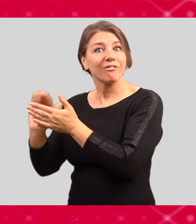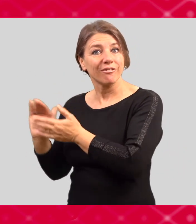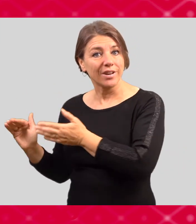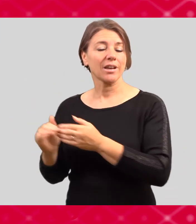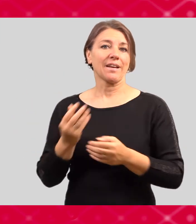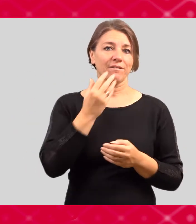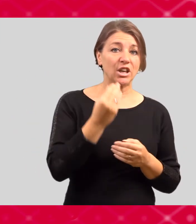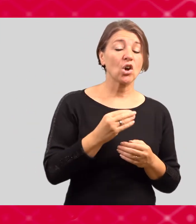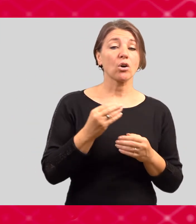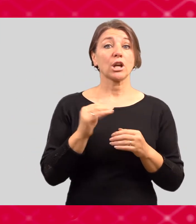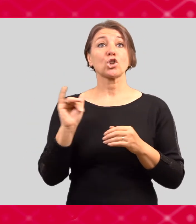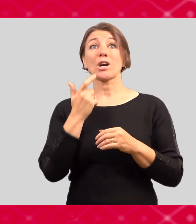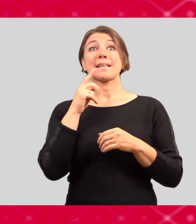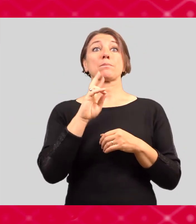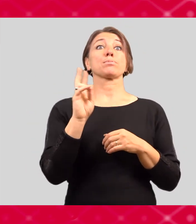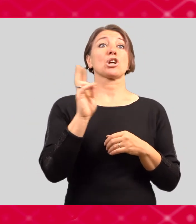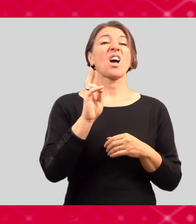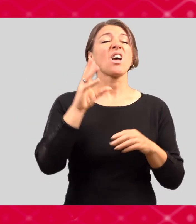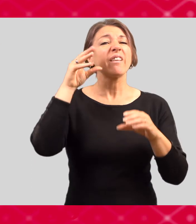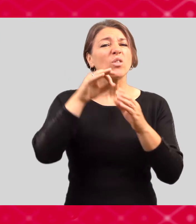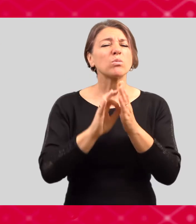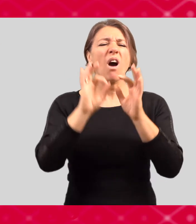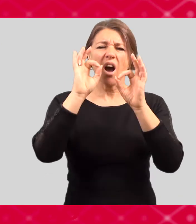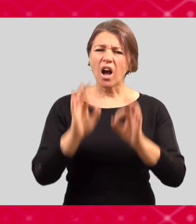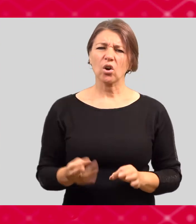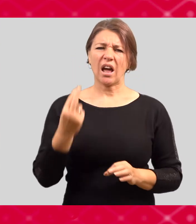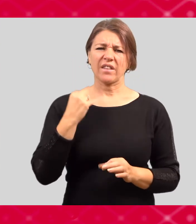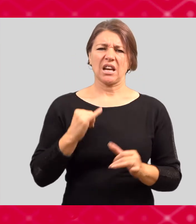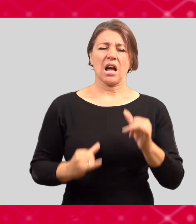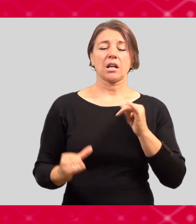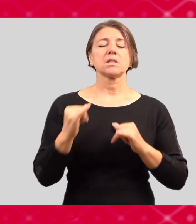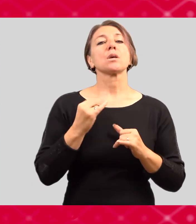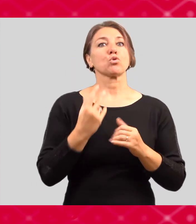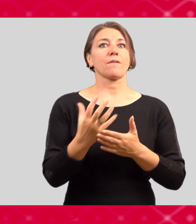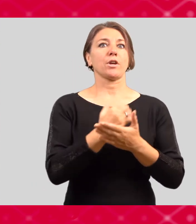určeny právě těm, kteří jsou nějak finančně znevýhodnění.